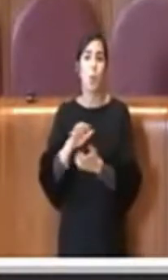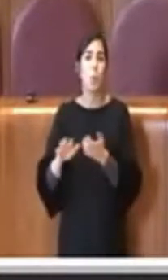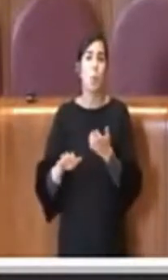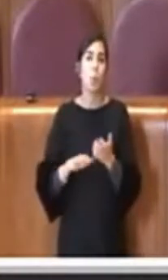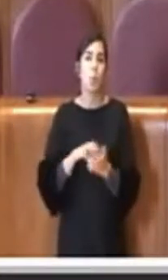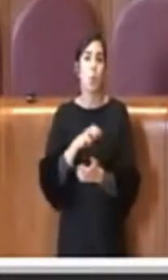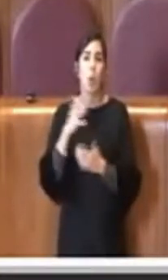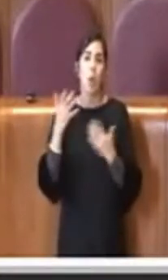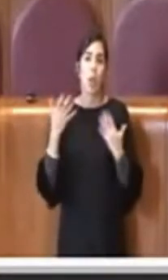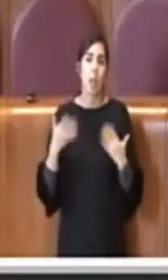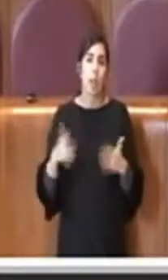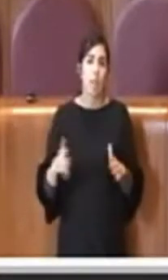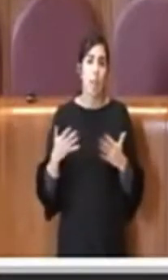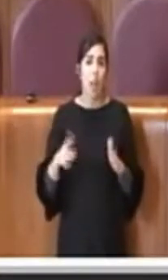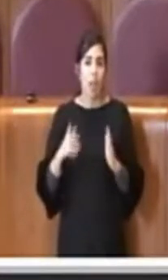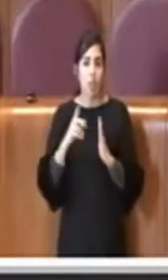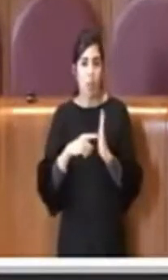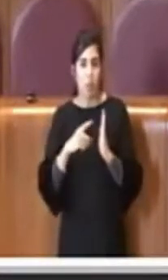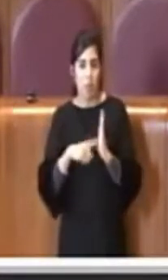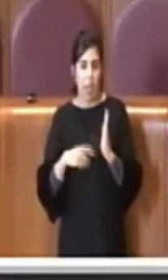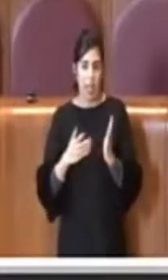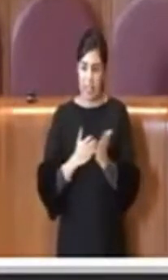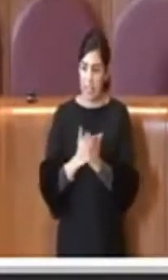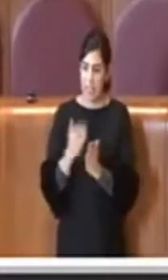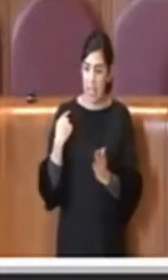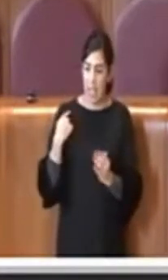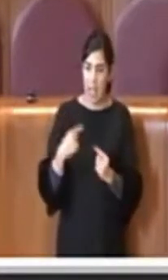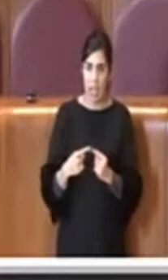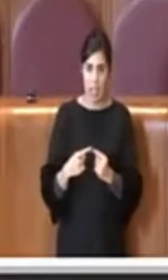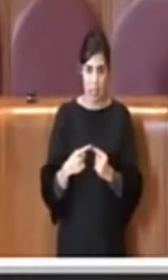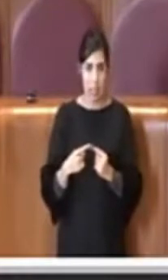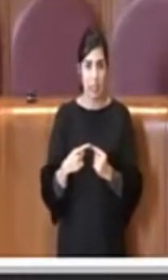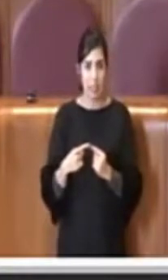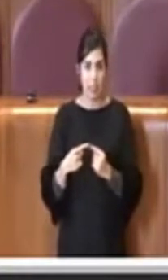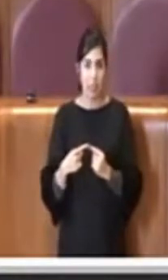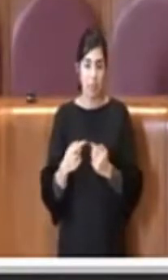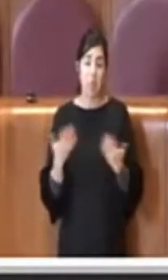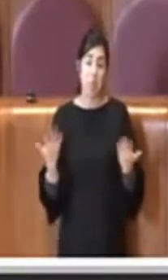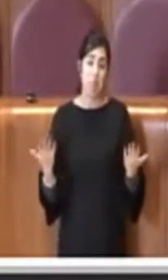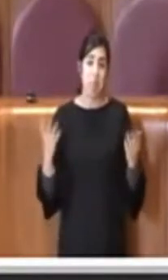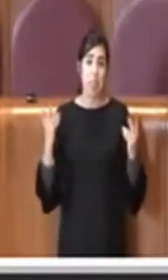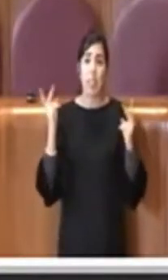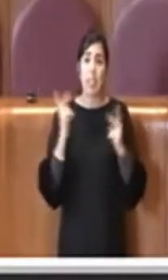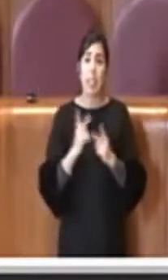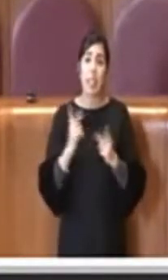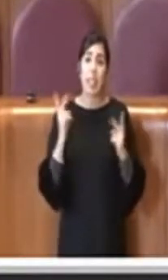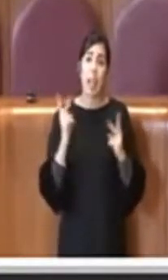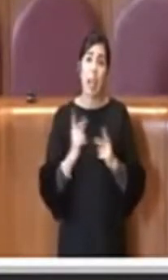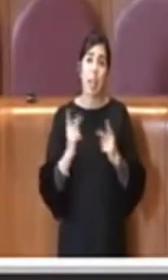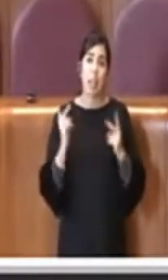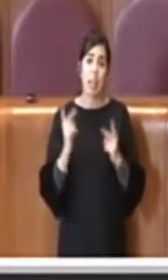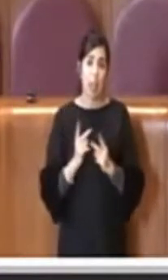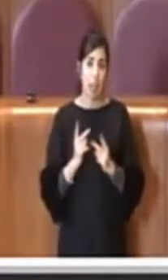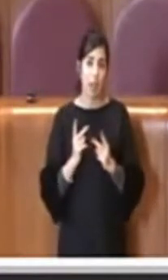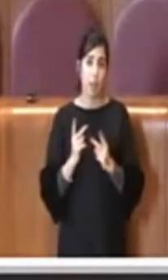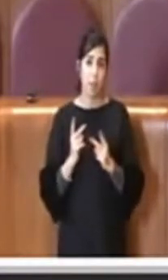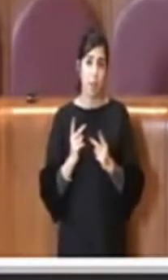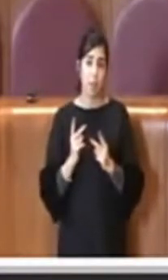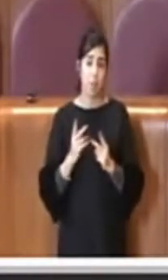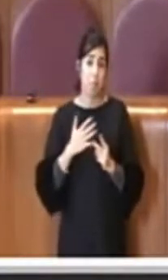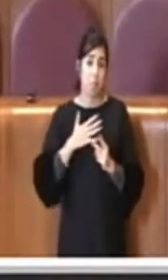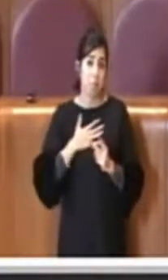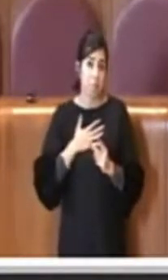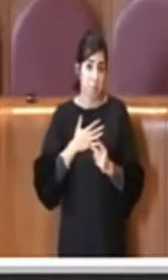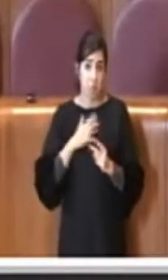stata in questi mesi, in questi anni, in realtà a me non